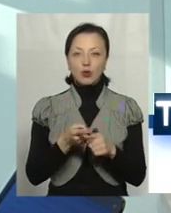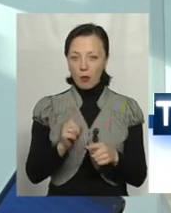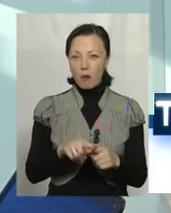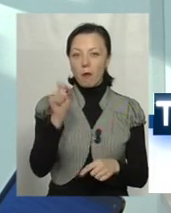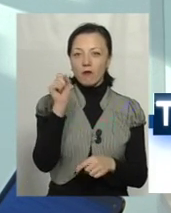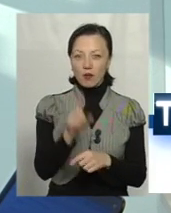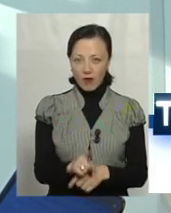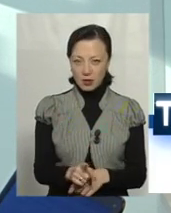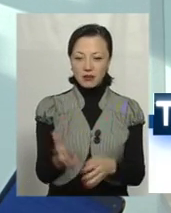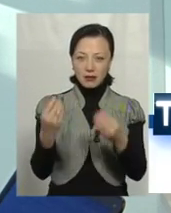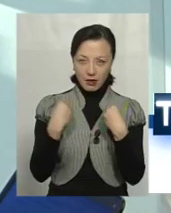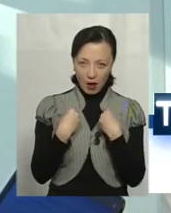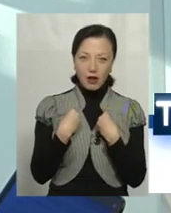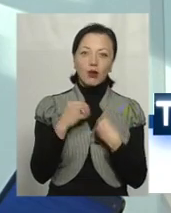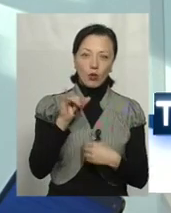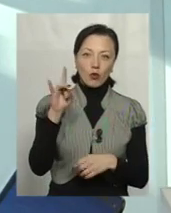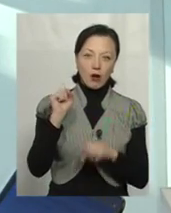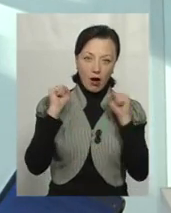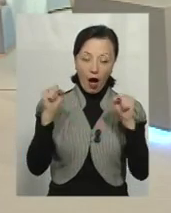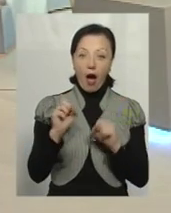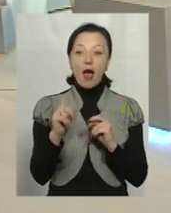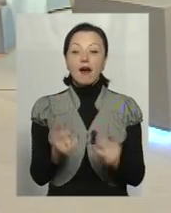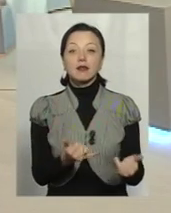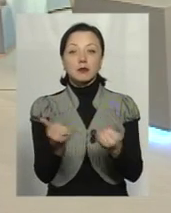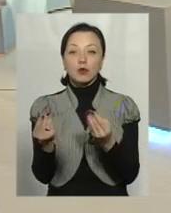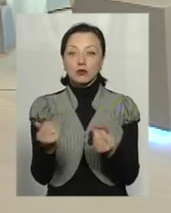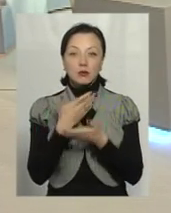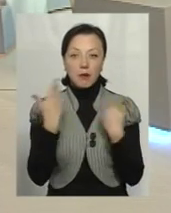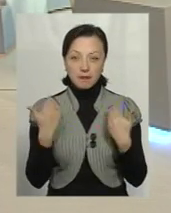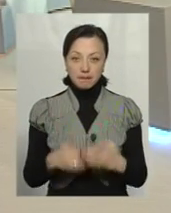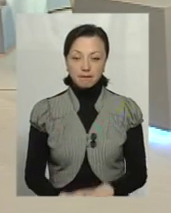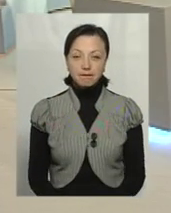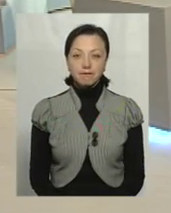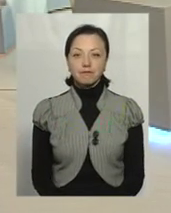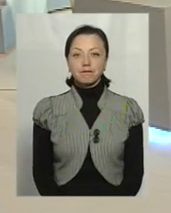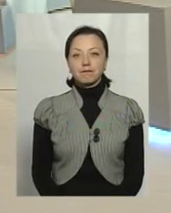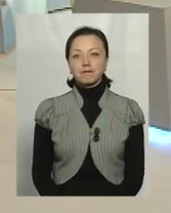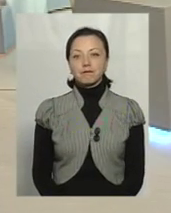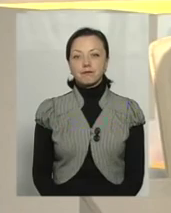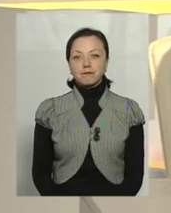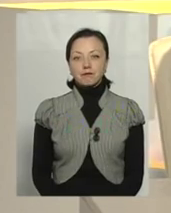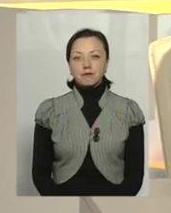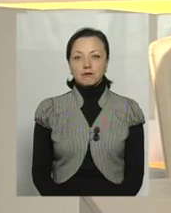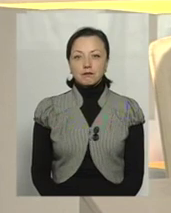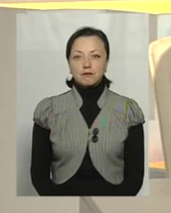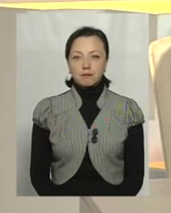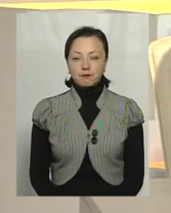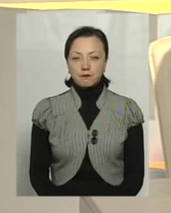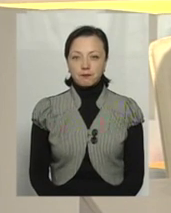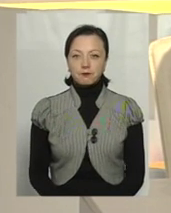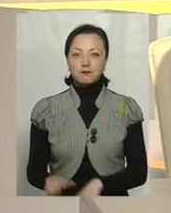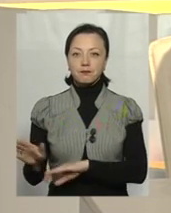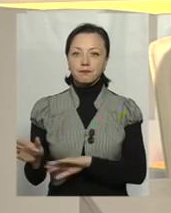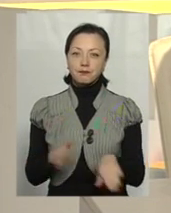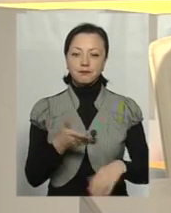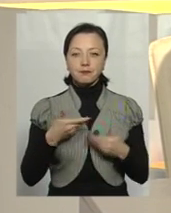то є, ура, а як забезпечувати їх при відсутності фінансів? Разом з тим, мова йде, наприклад,